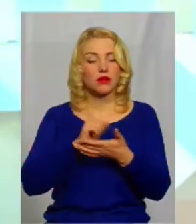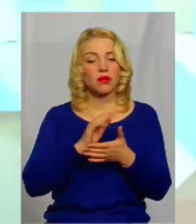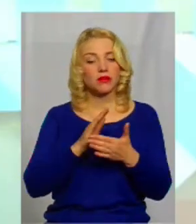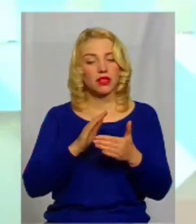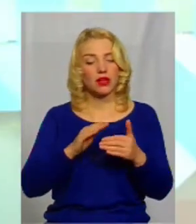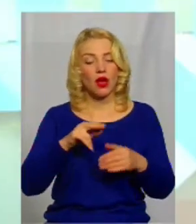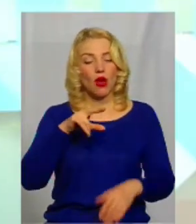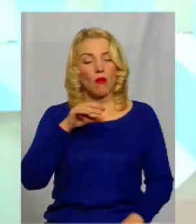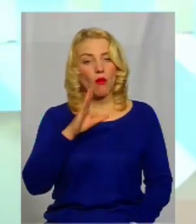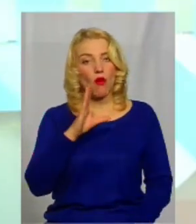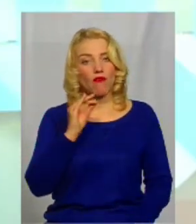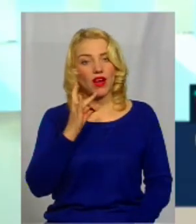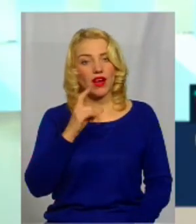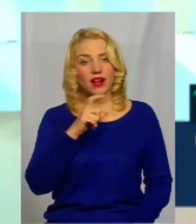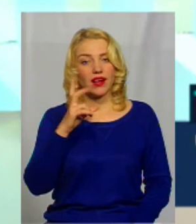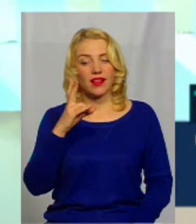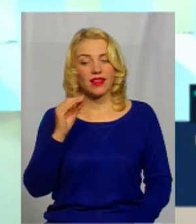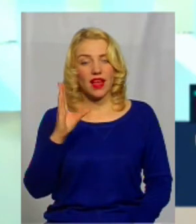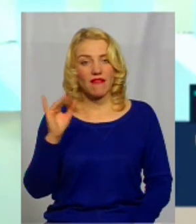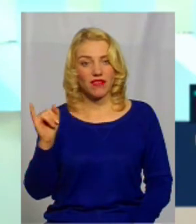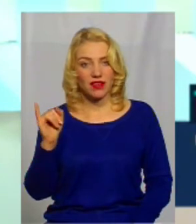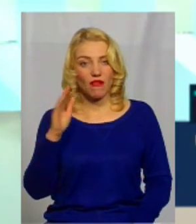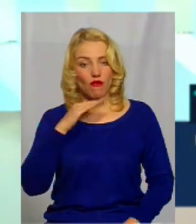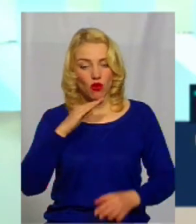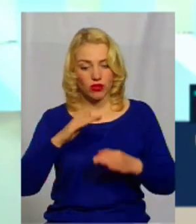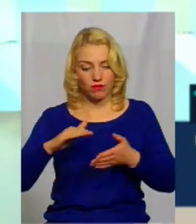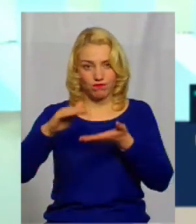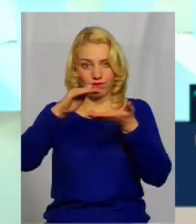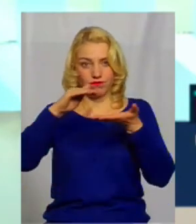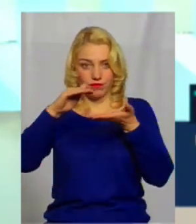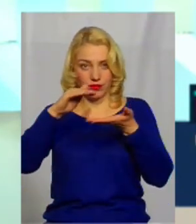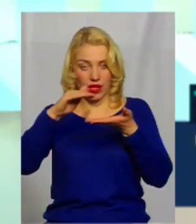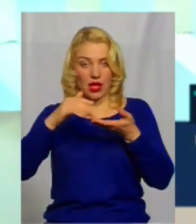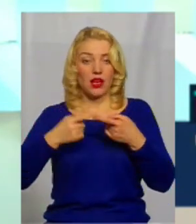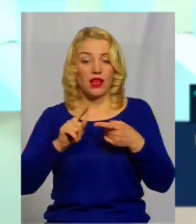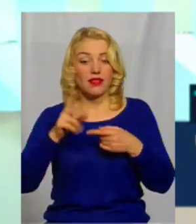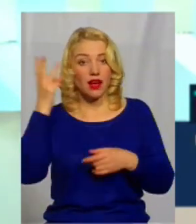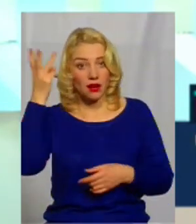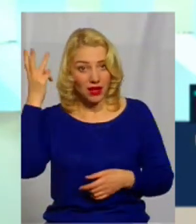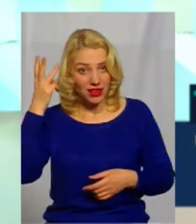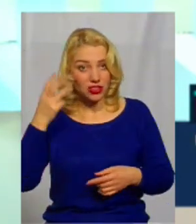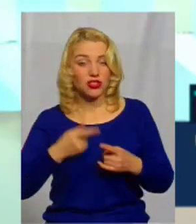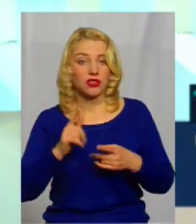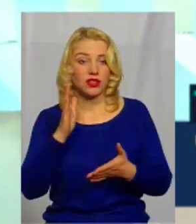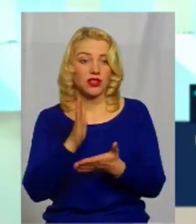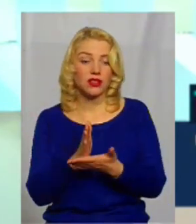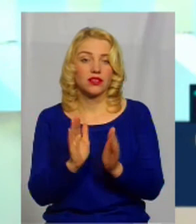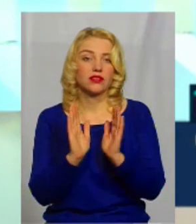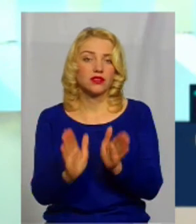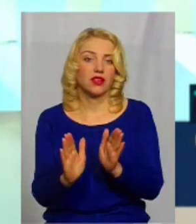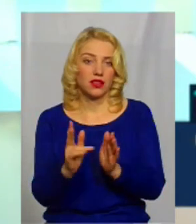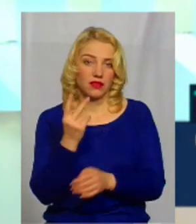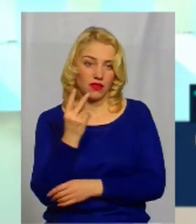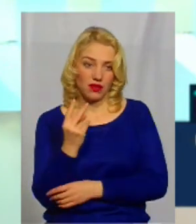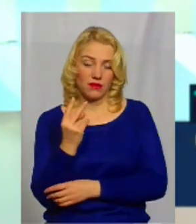водами. Що стосується поверхневих вод, то у нас, на Хмельниччині, є тільки